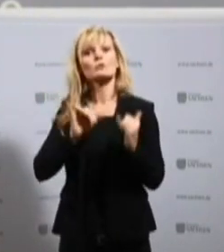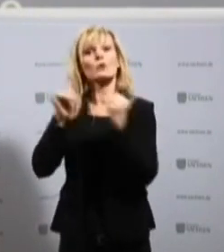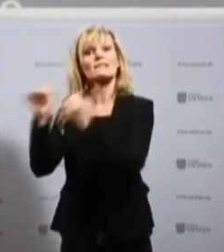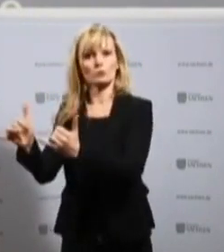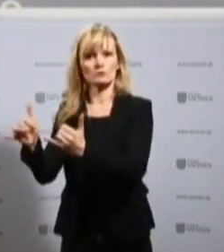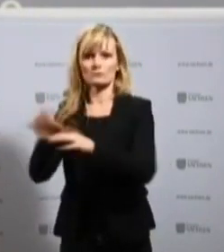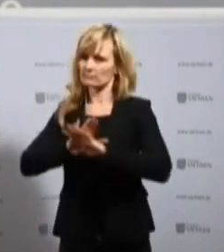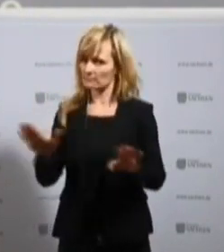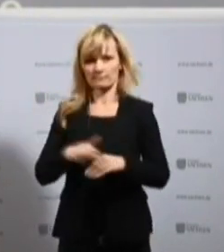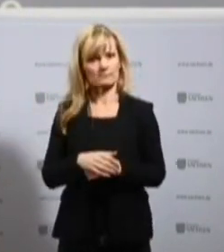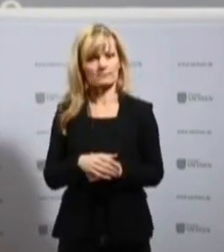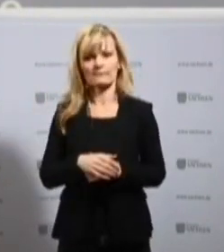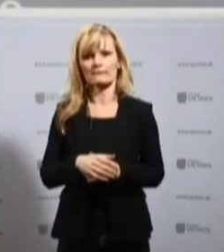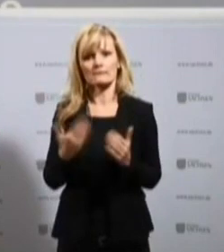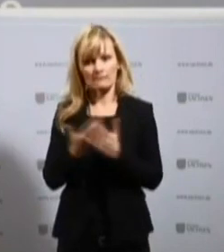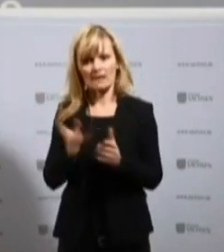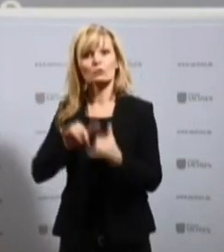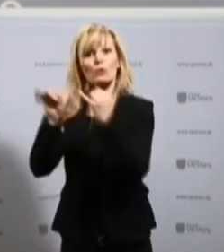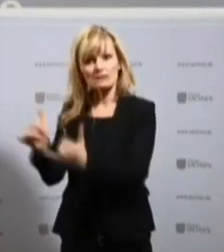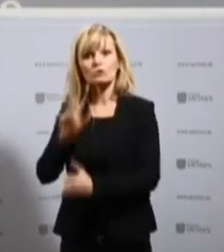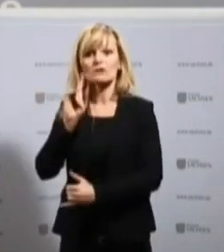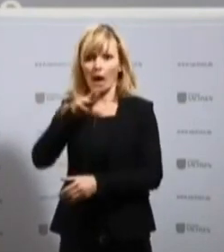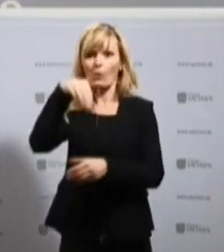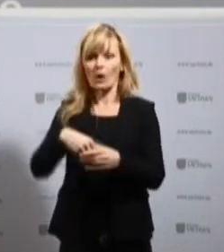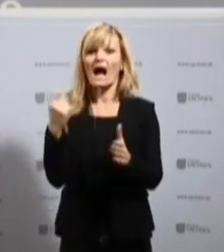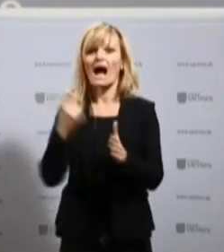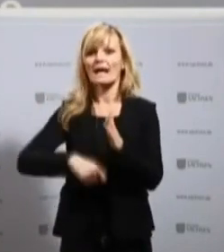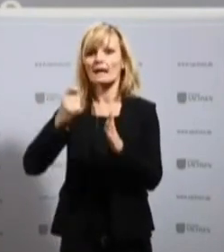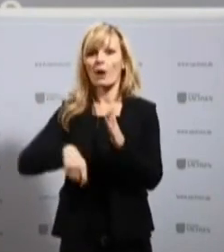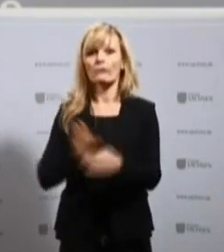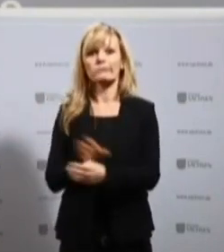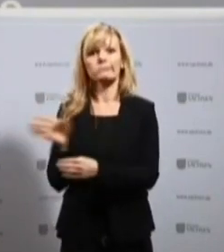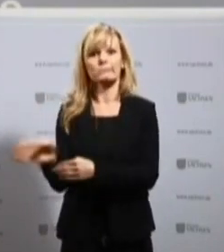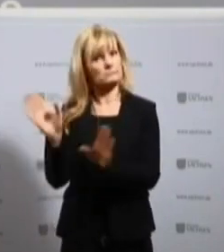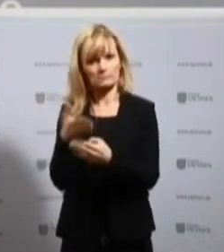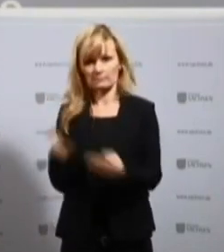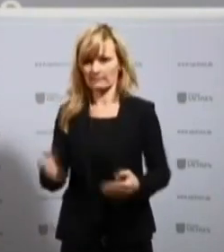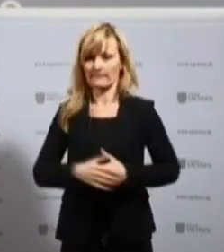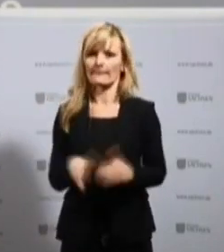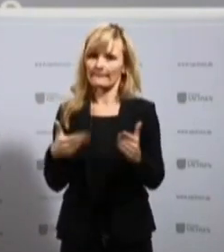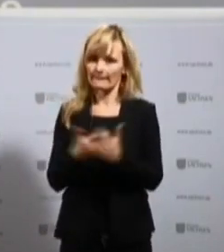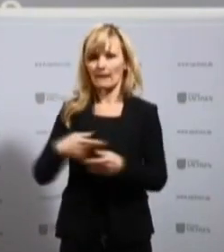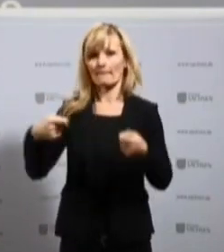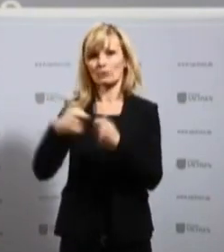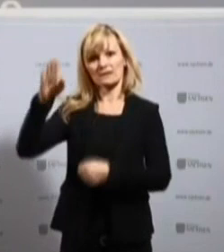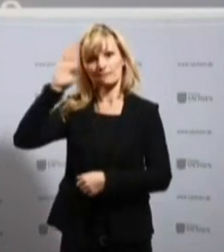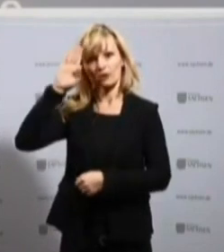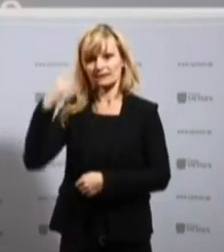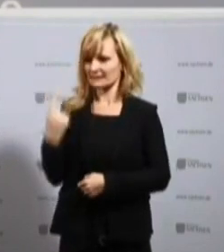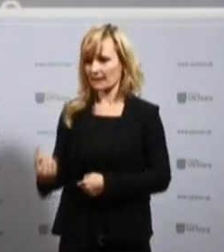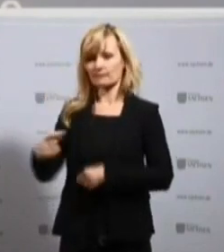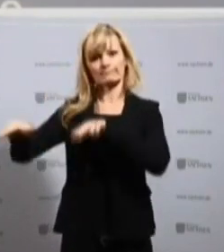touristische Fahrten sind auch das Einkaufen im Nachbarland. Und das ist jetzt die Aufgabe der Bundespolizei, das zu